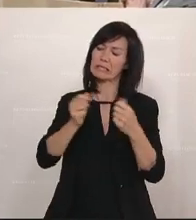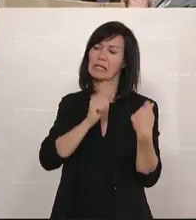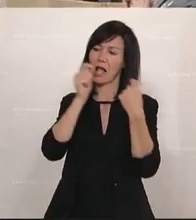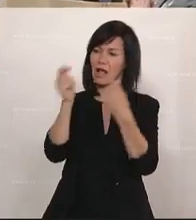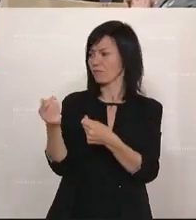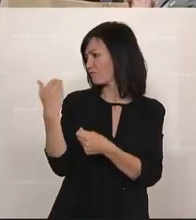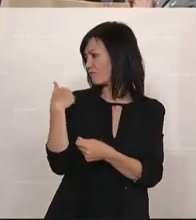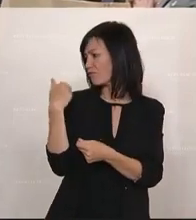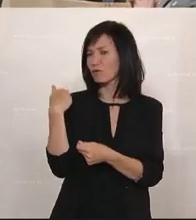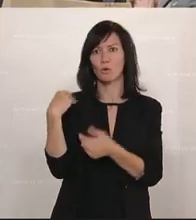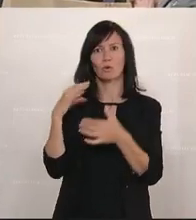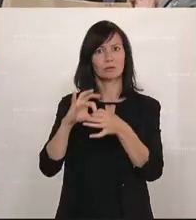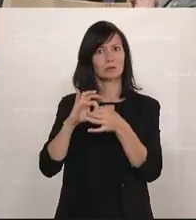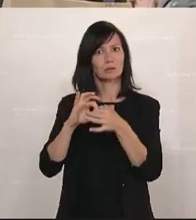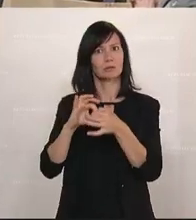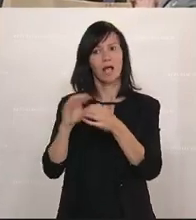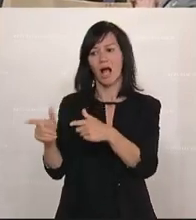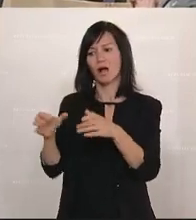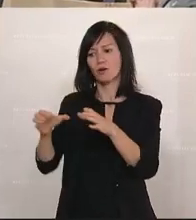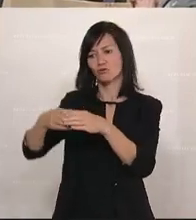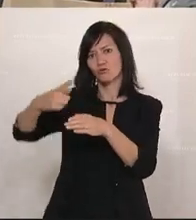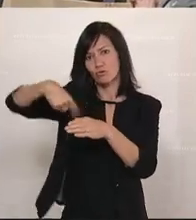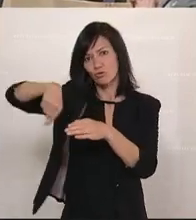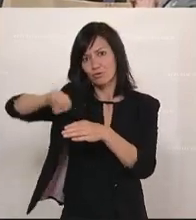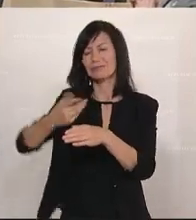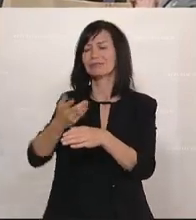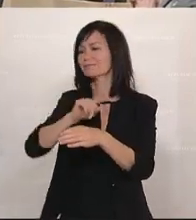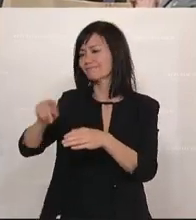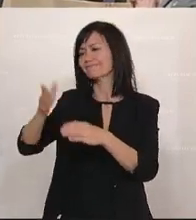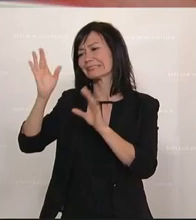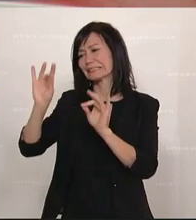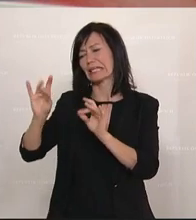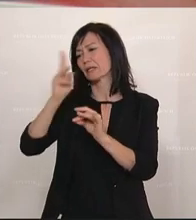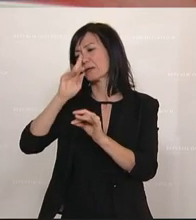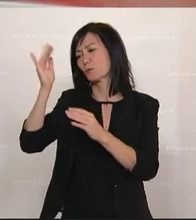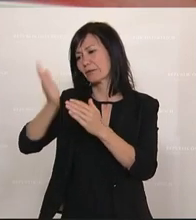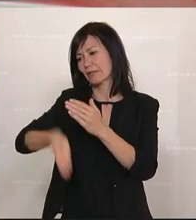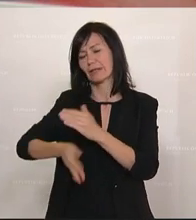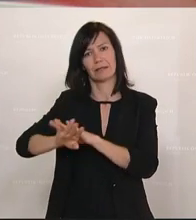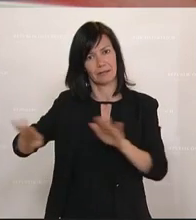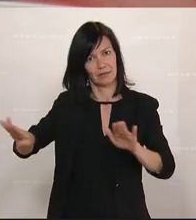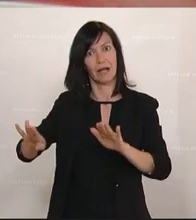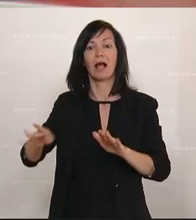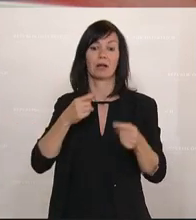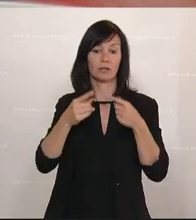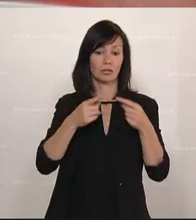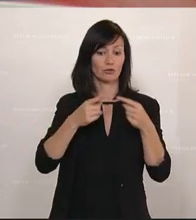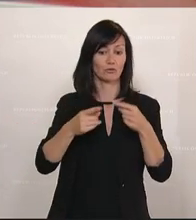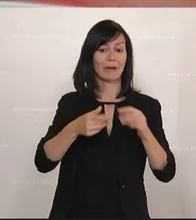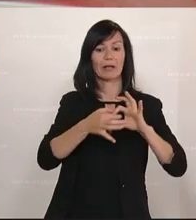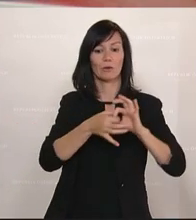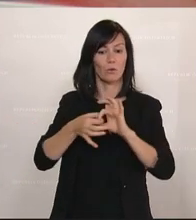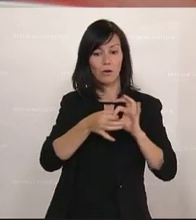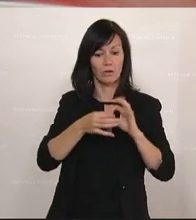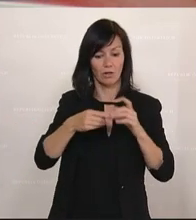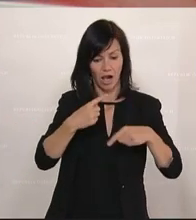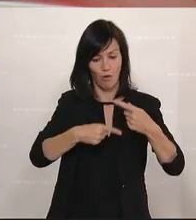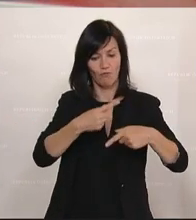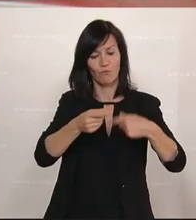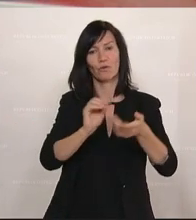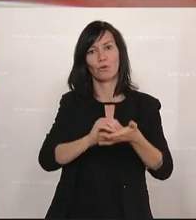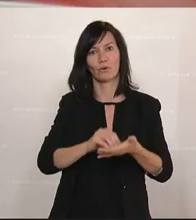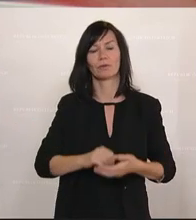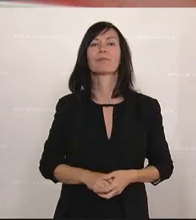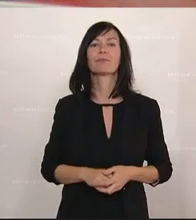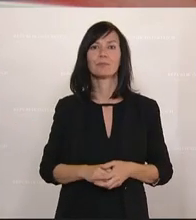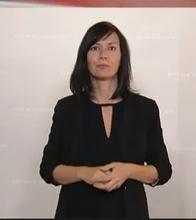kurzem die umfassende Ausschussbegutachtung statt, die hat am 10. Juni geendet und die Gespräche in der Koalition bzw. mit den Klubs laufen.